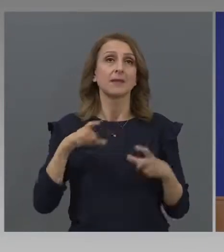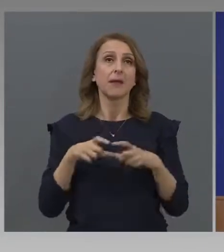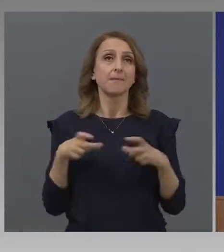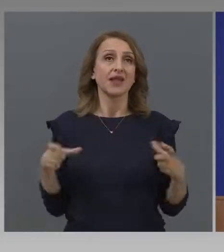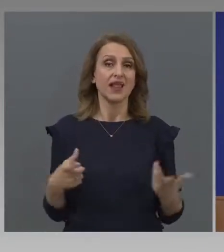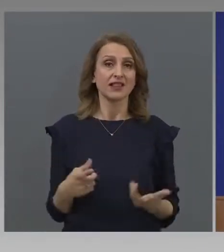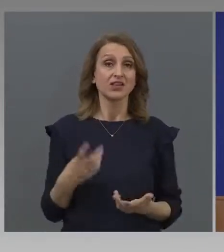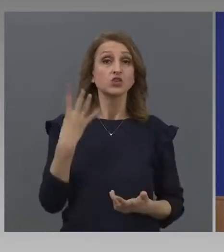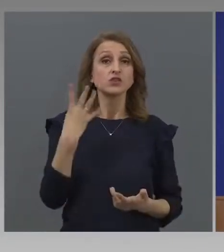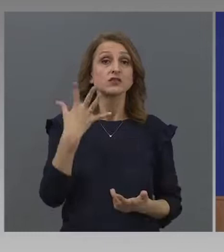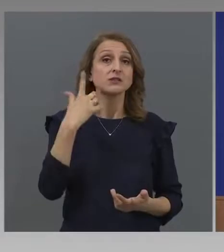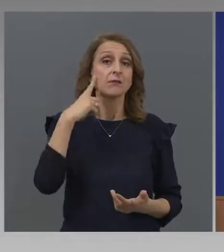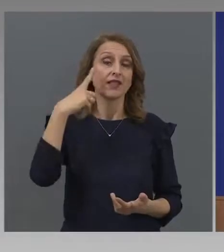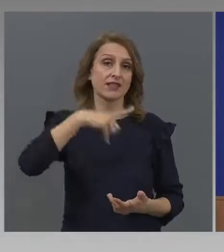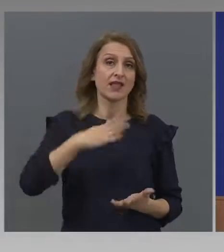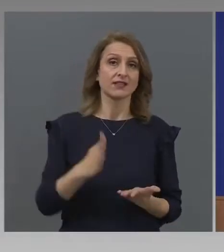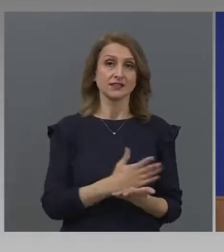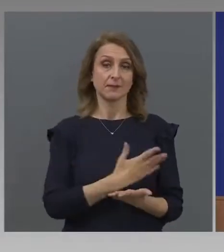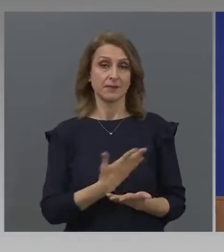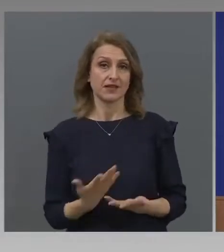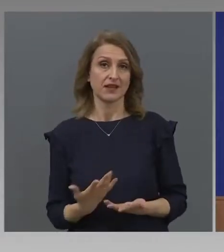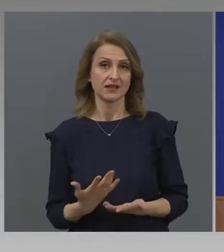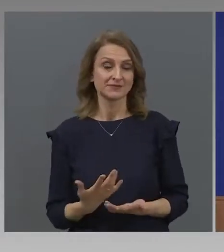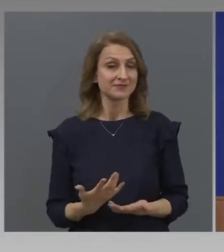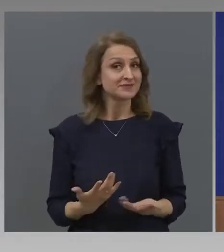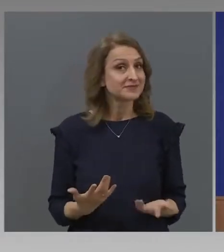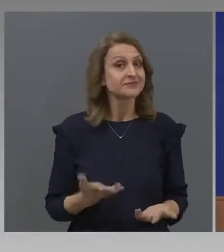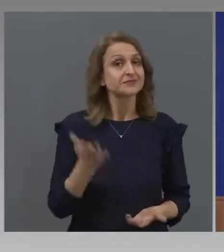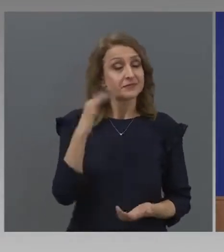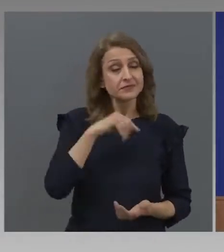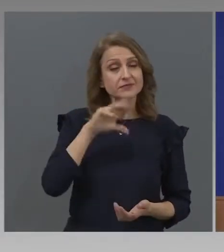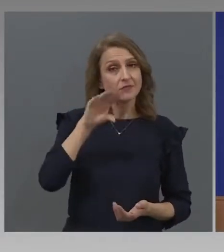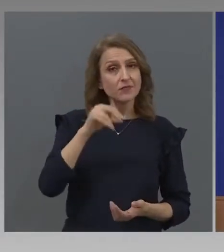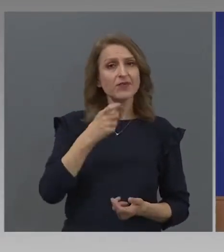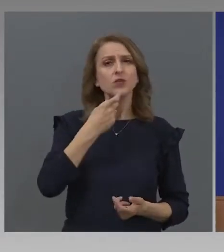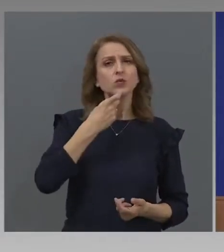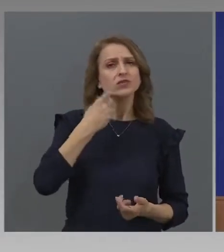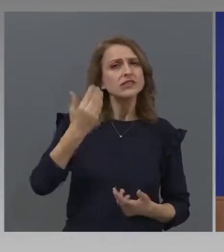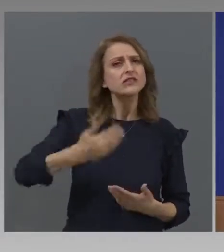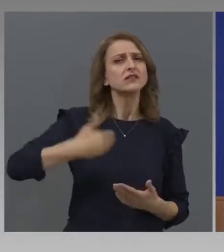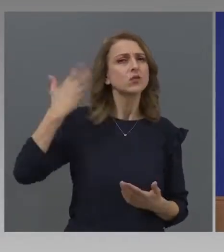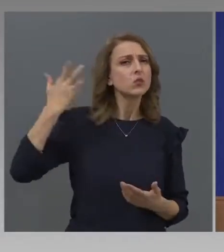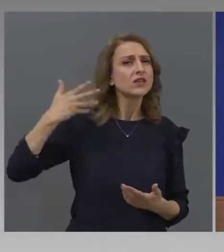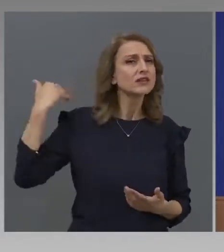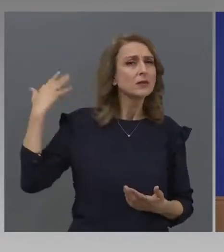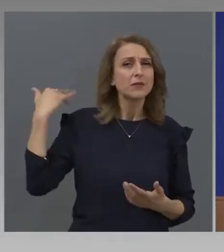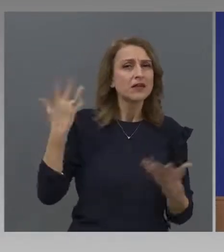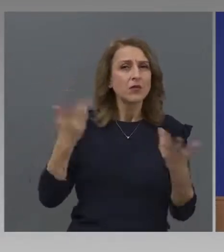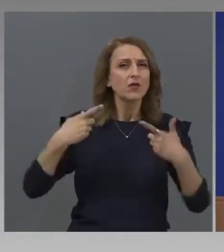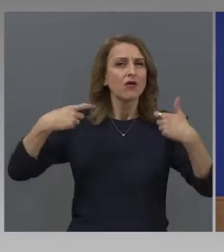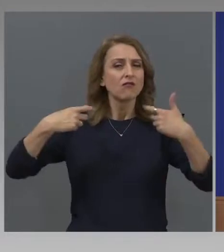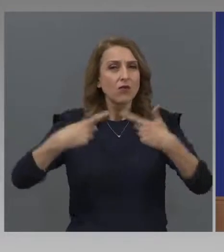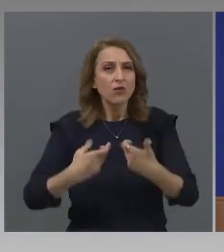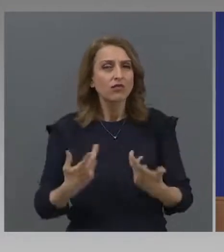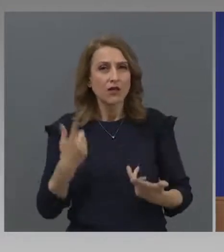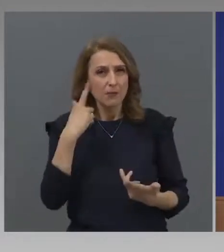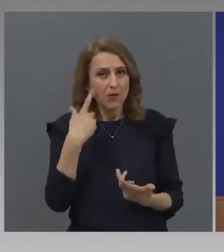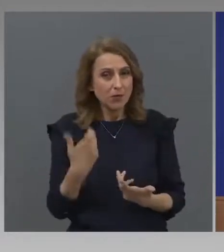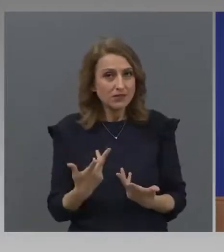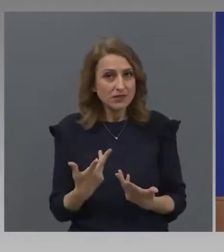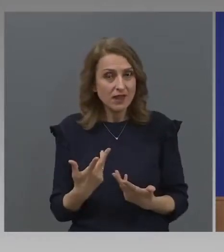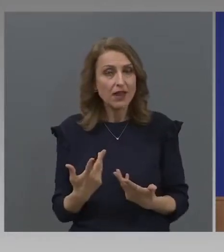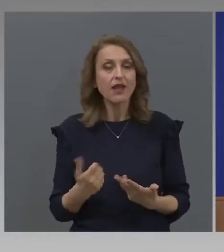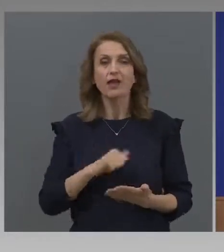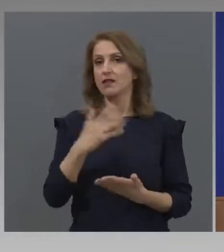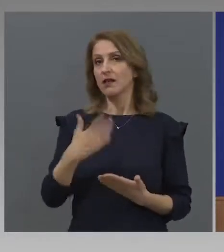45 дена са минали. Пак казвам, години имало войни подред. Години и години трябва войната. И